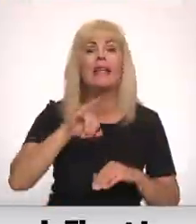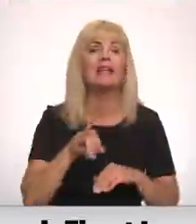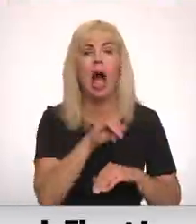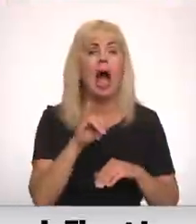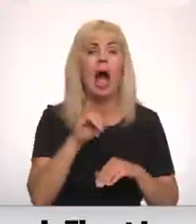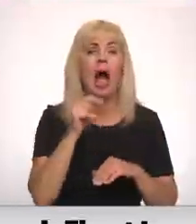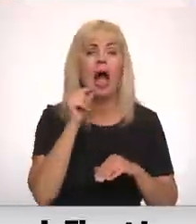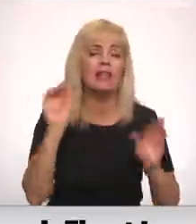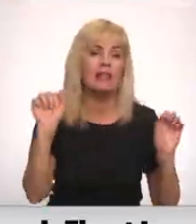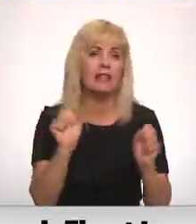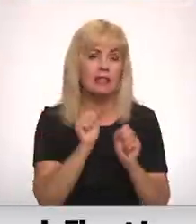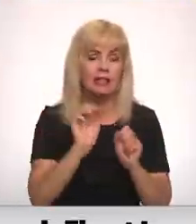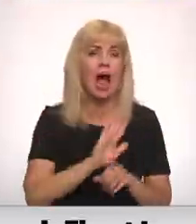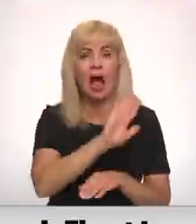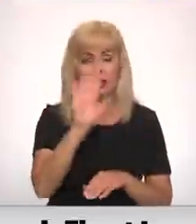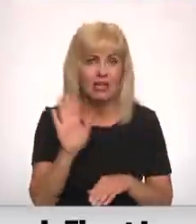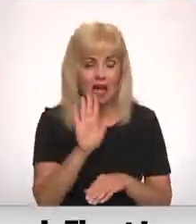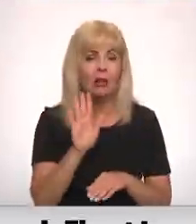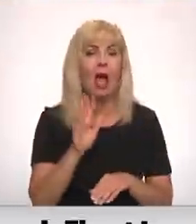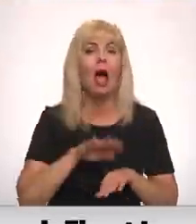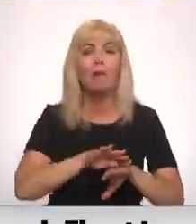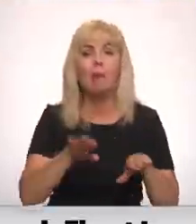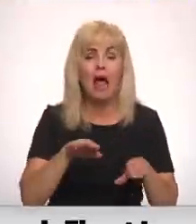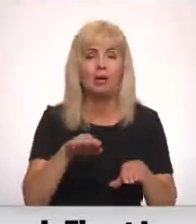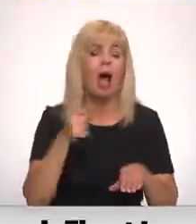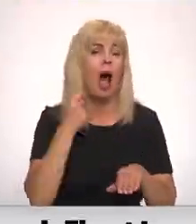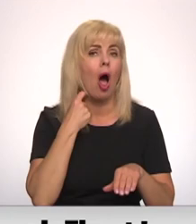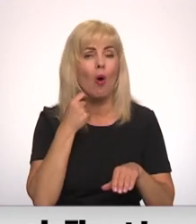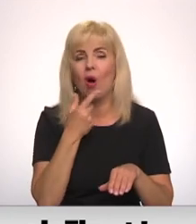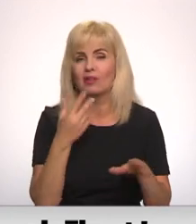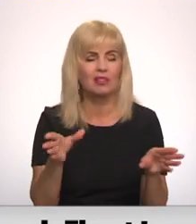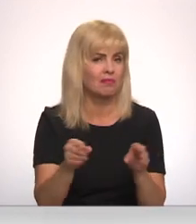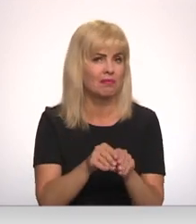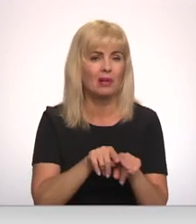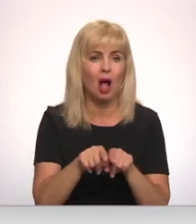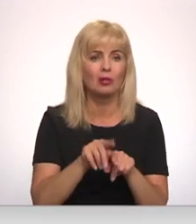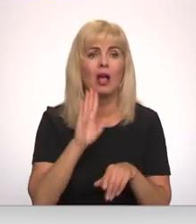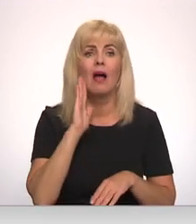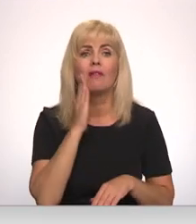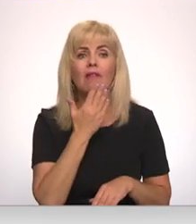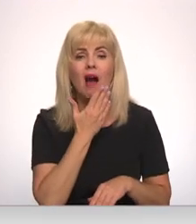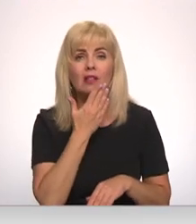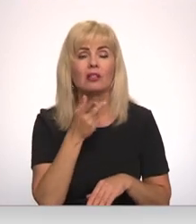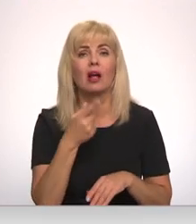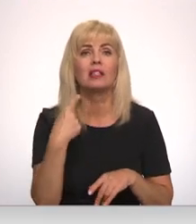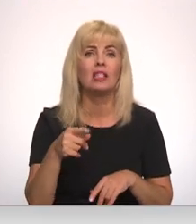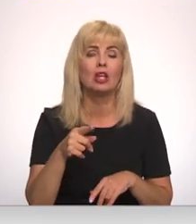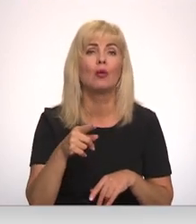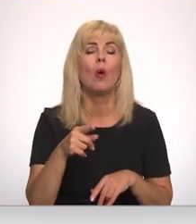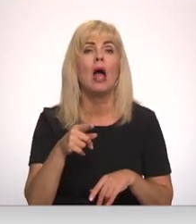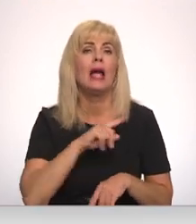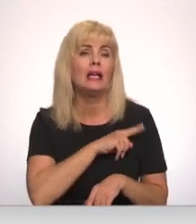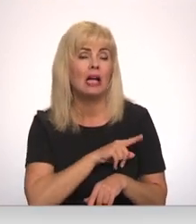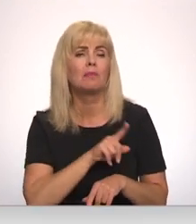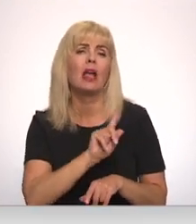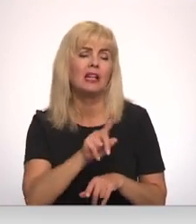Viņš gan piebilst, ka peldēšanai alkohols nav brālis. Vasarā ir tik daudz citu iespēju, kā izklēdēties.